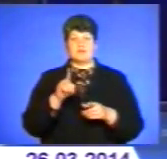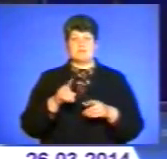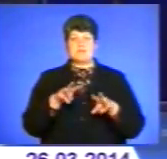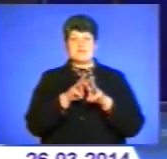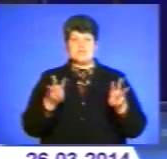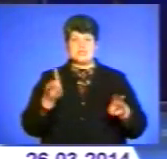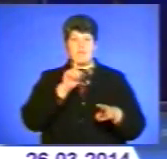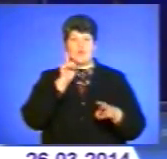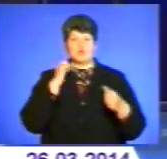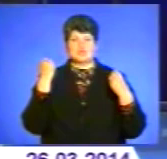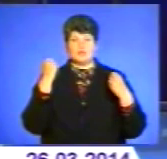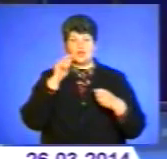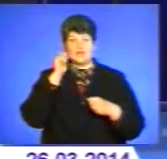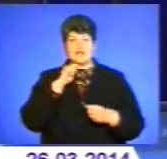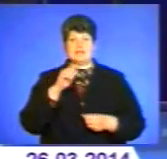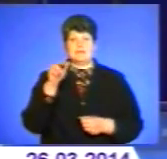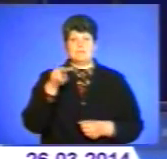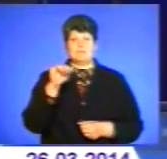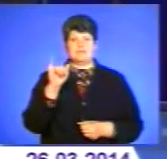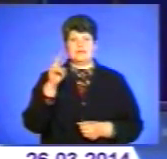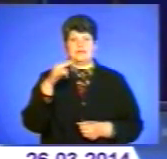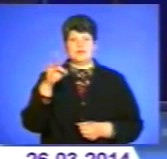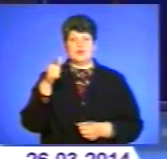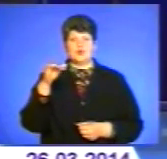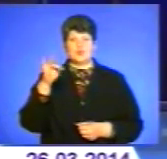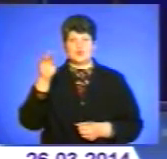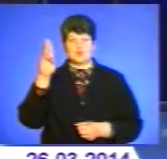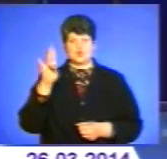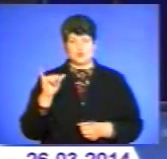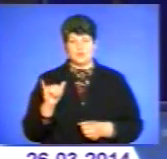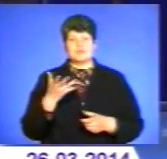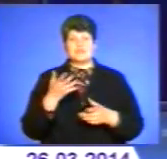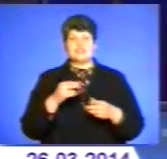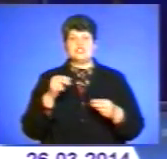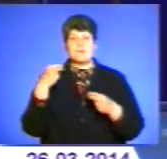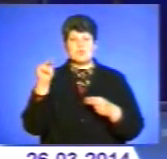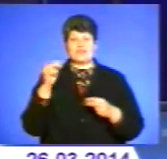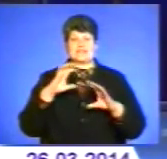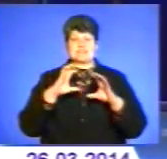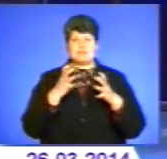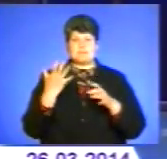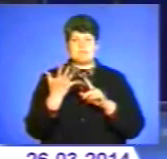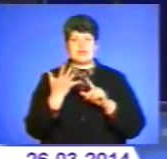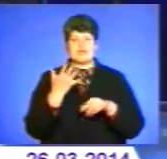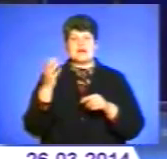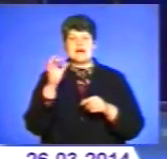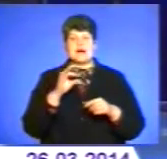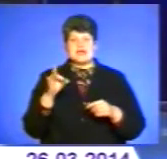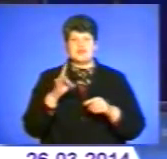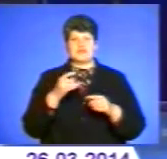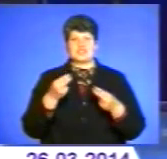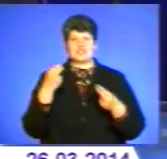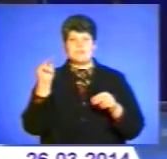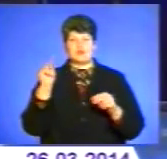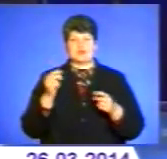українська біатлоністка, чемпіонка Олімпійських ігор в Сочі 2014, чемпіонка світу П'ятерезова, чемпіонка Європи, переможниця і